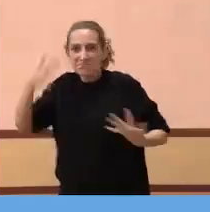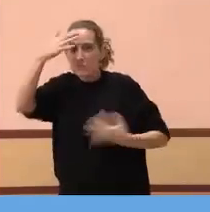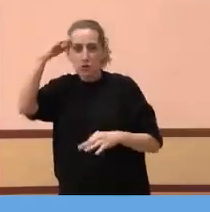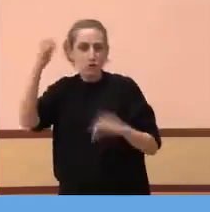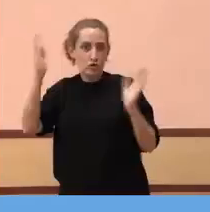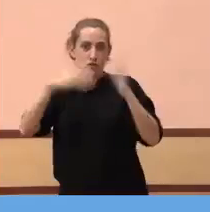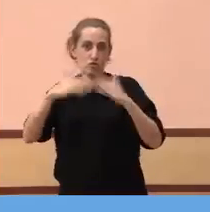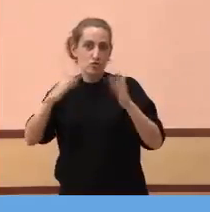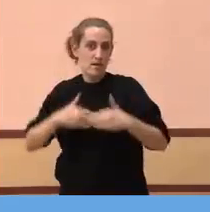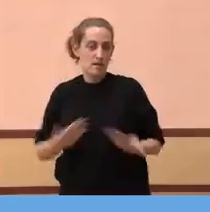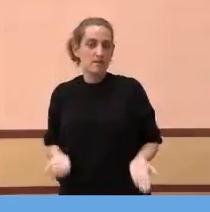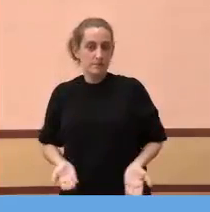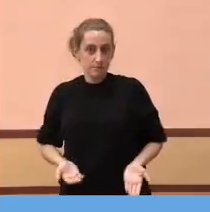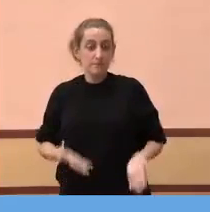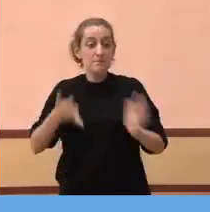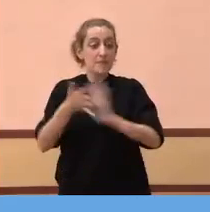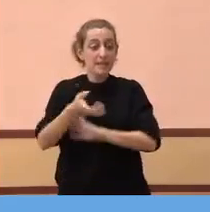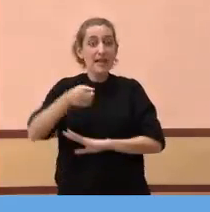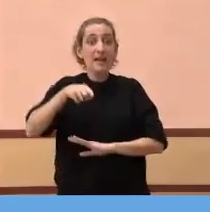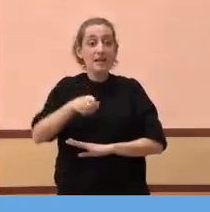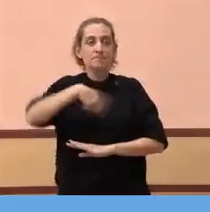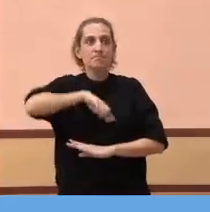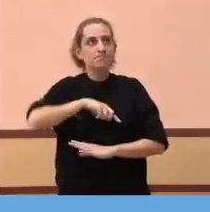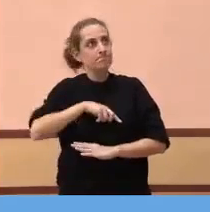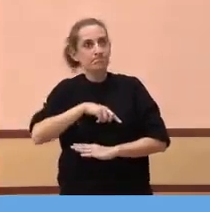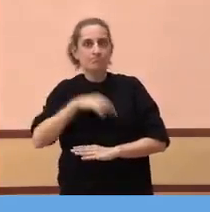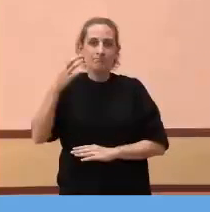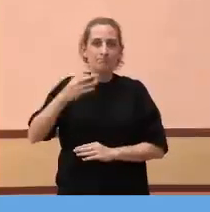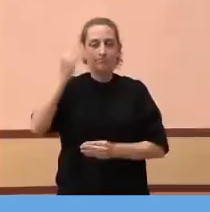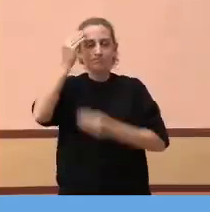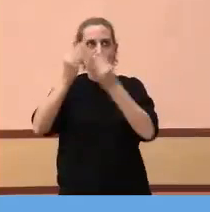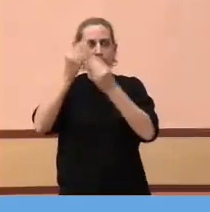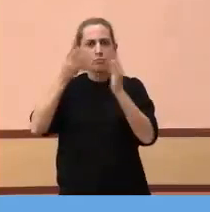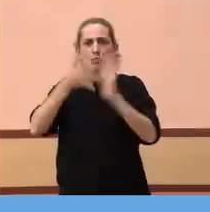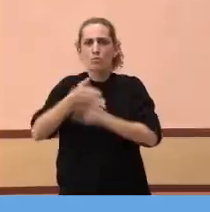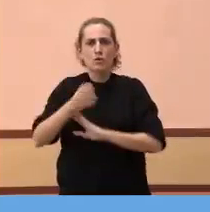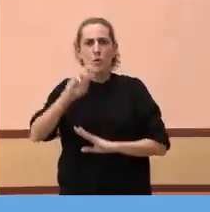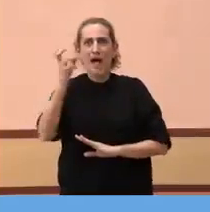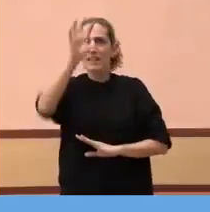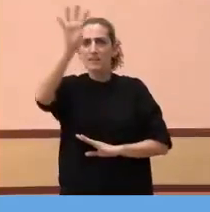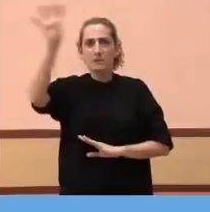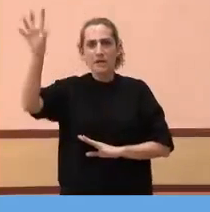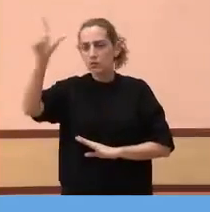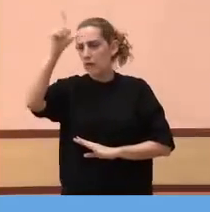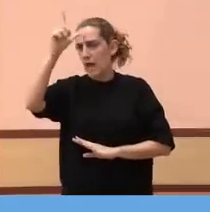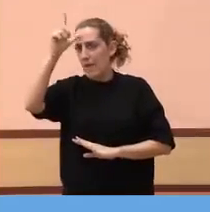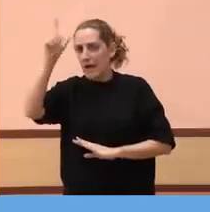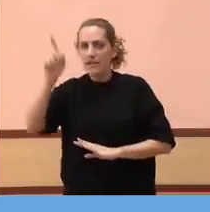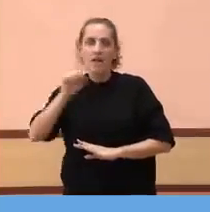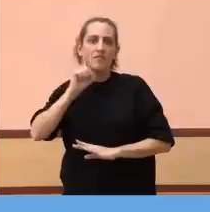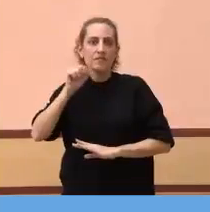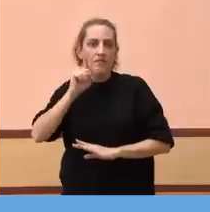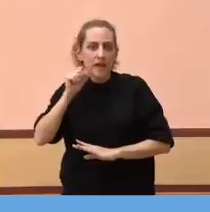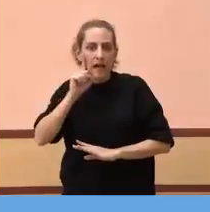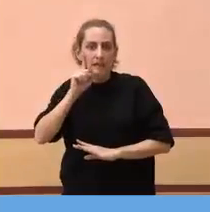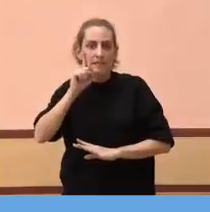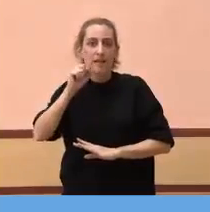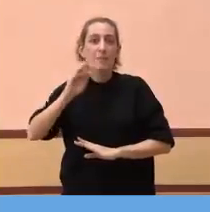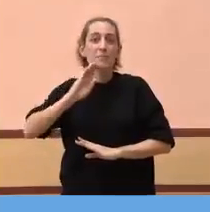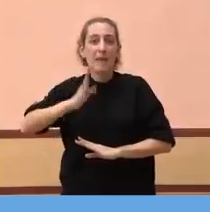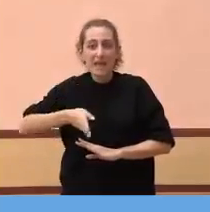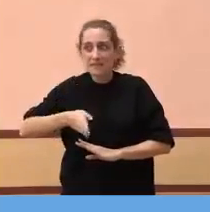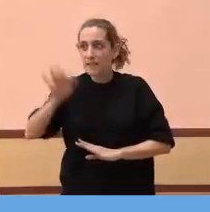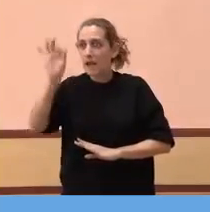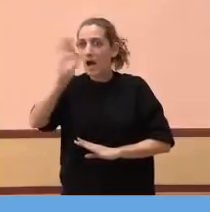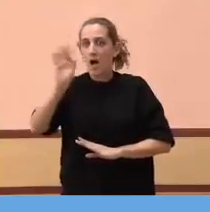necessari fer aquest replantejament que s'han fet països com Alemanya, països com França, països com Bèlgica,